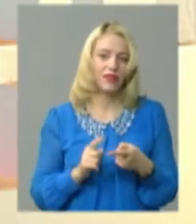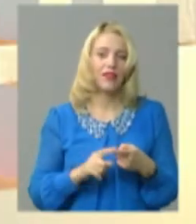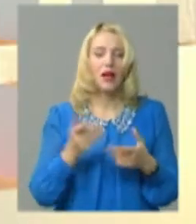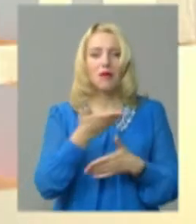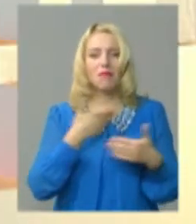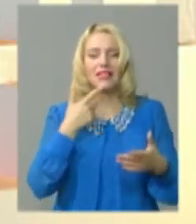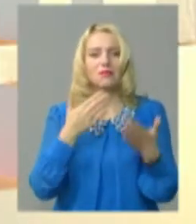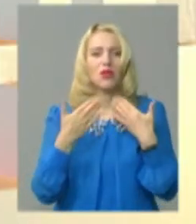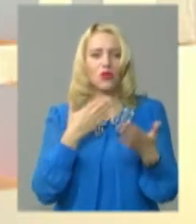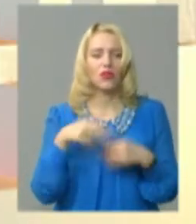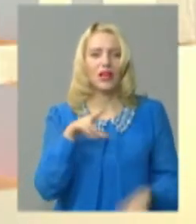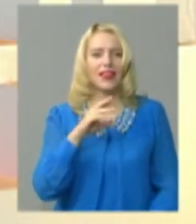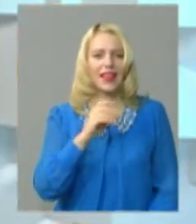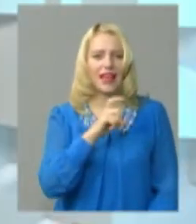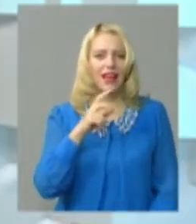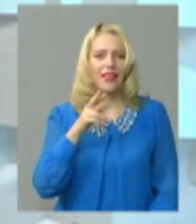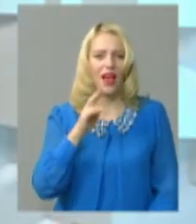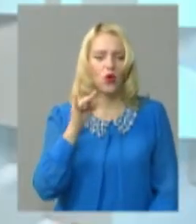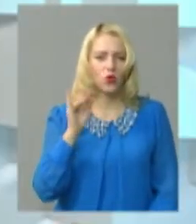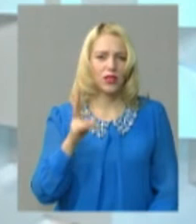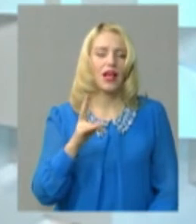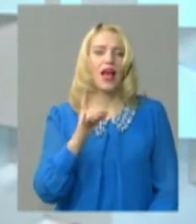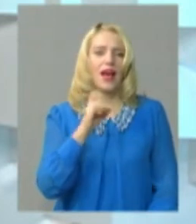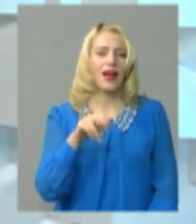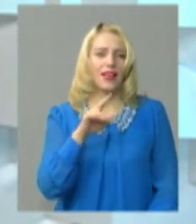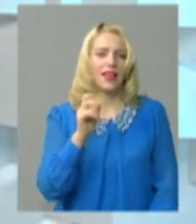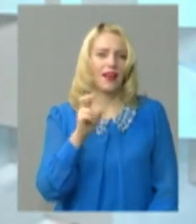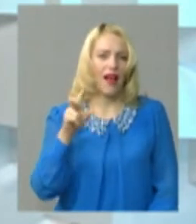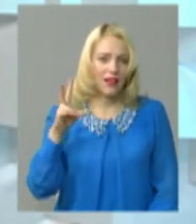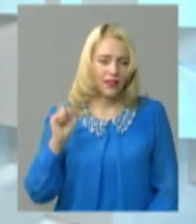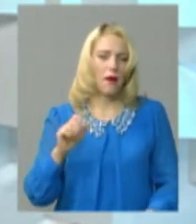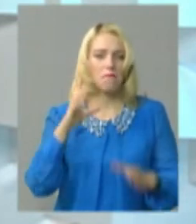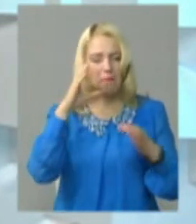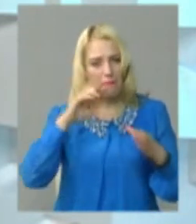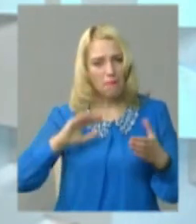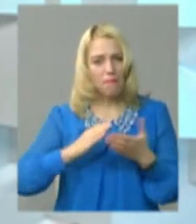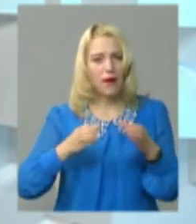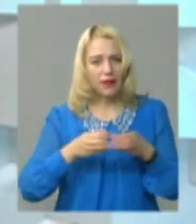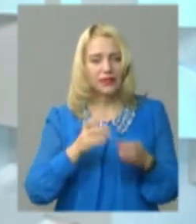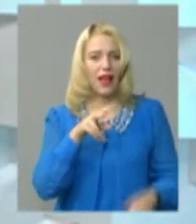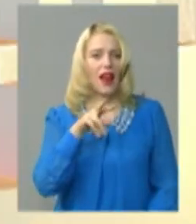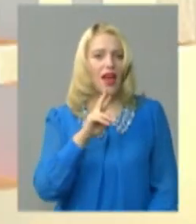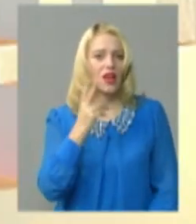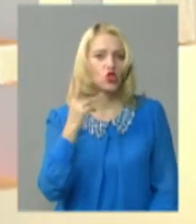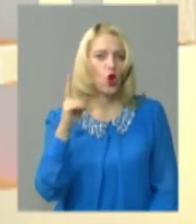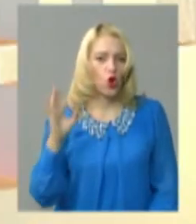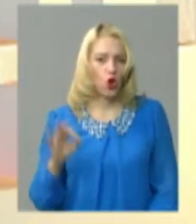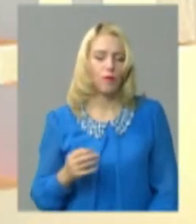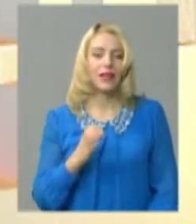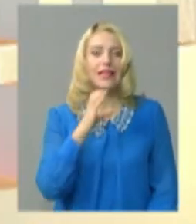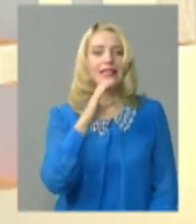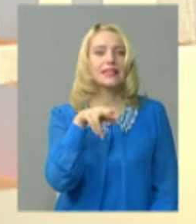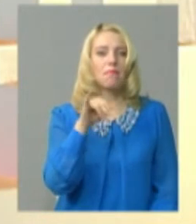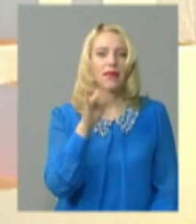спілкувалися із Олександром Дехтяруком від радикальної партії Олега Ляшка. Олександра Співака